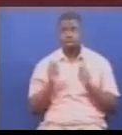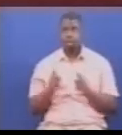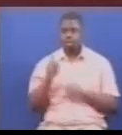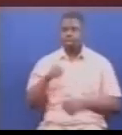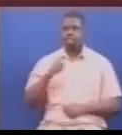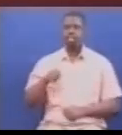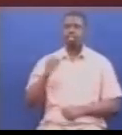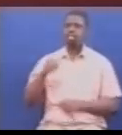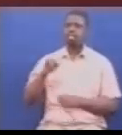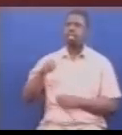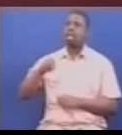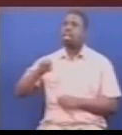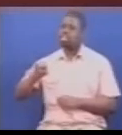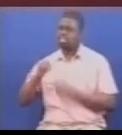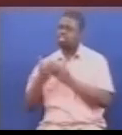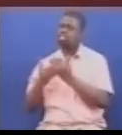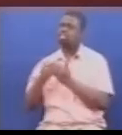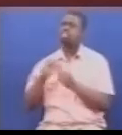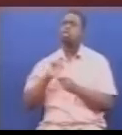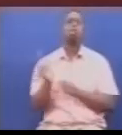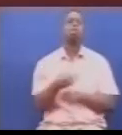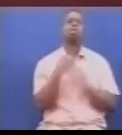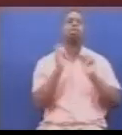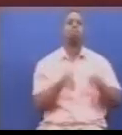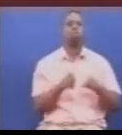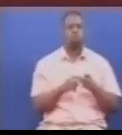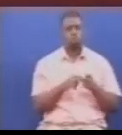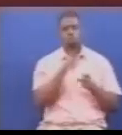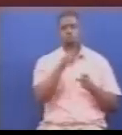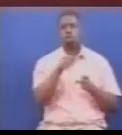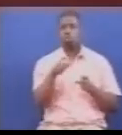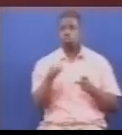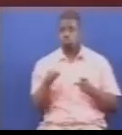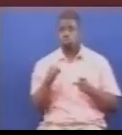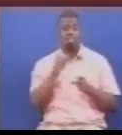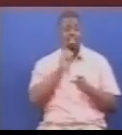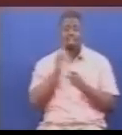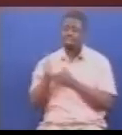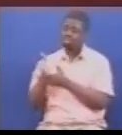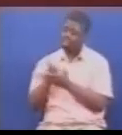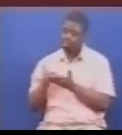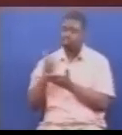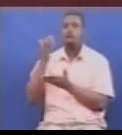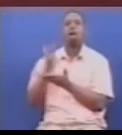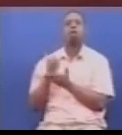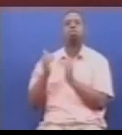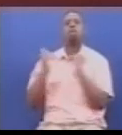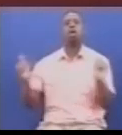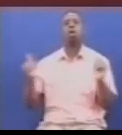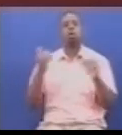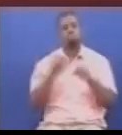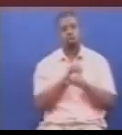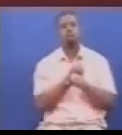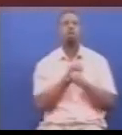jinai zipo nchinzima na kila watu wa kila kona ya nchihii wana haki ya kupata